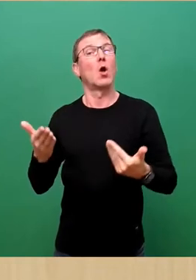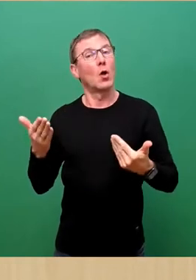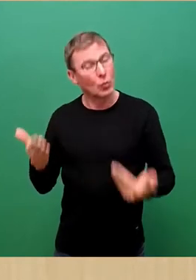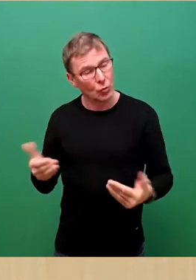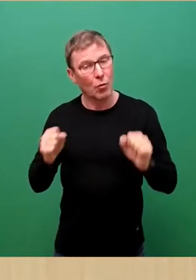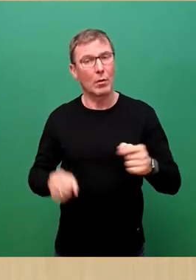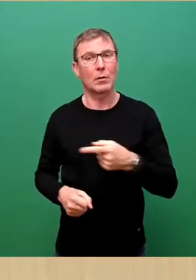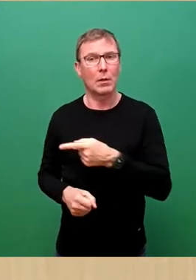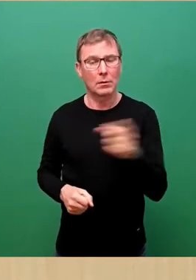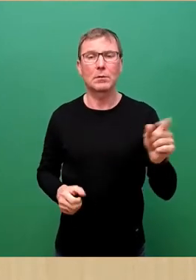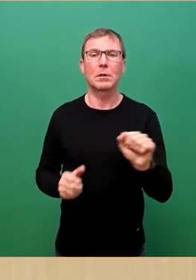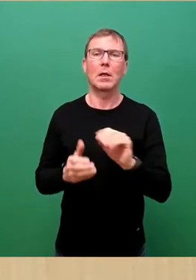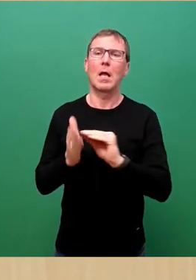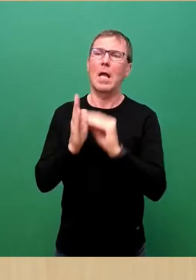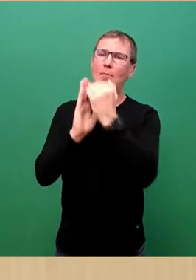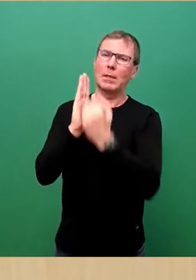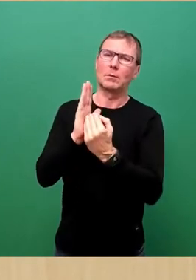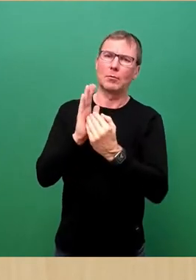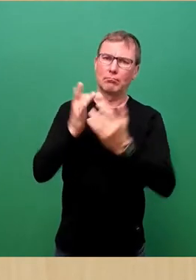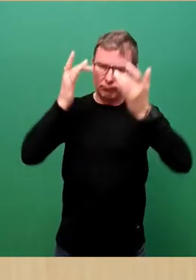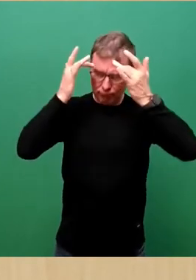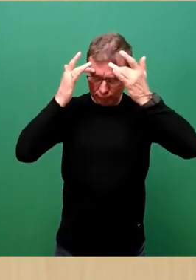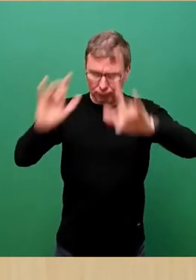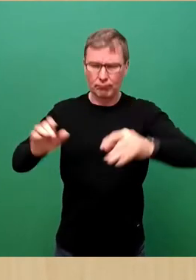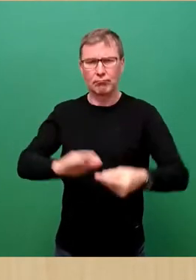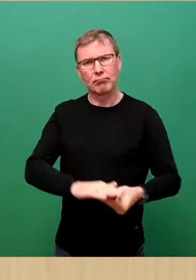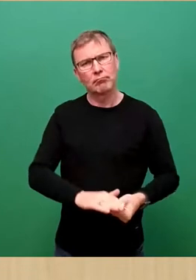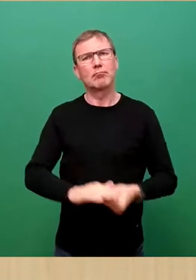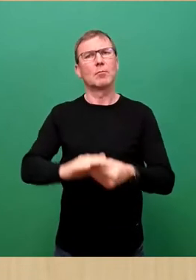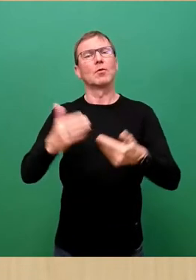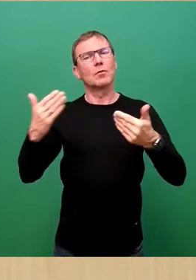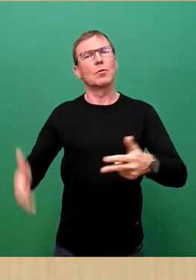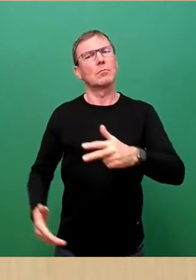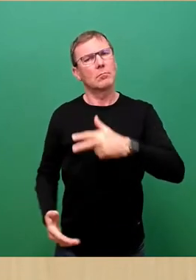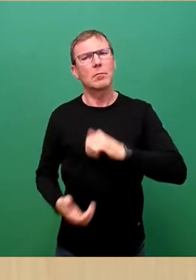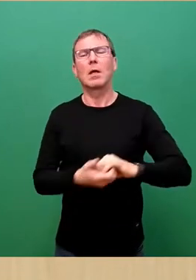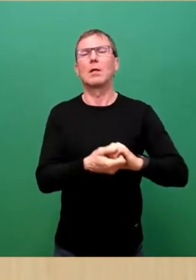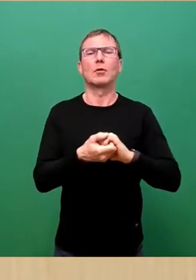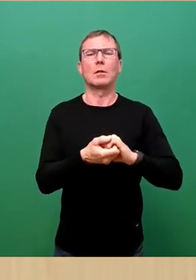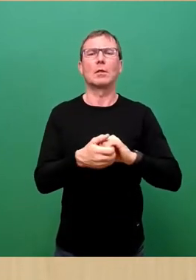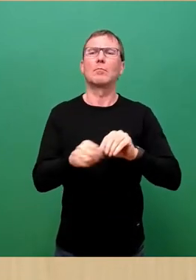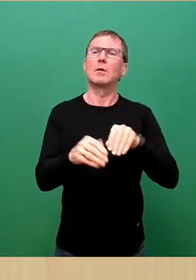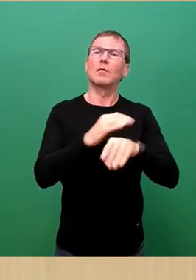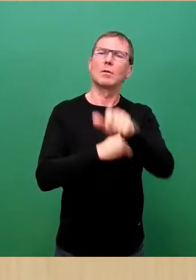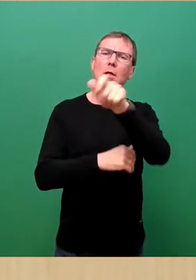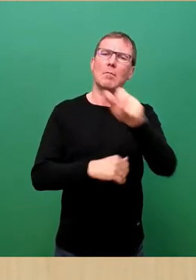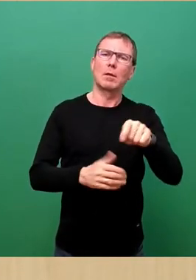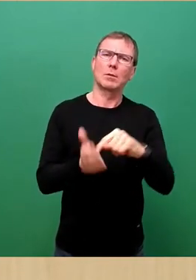Petition Abhilfe bringen und so können Sie wirklich Ihre Solidarität mit geflüchteten Menschen zeigen.